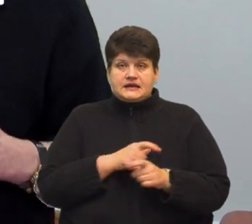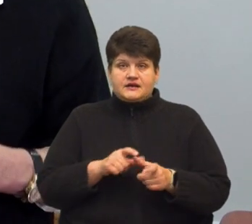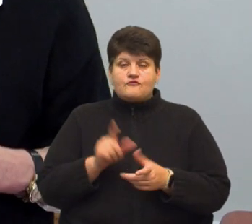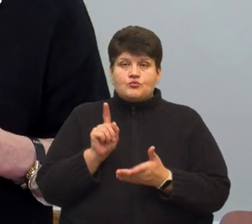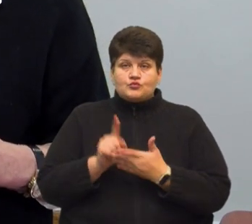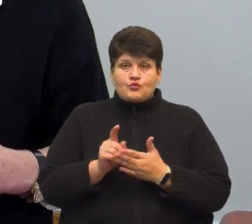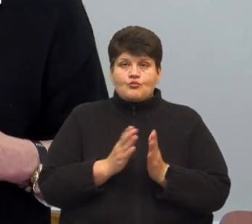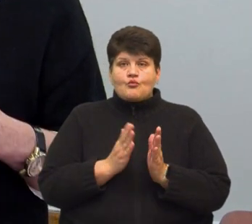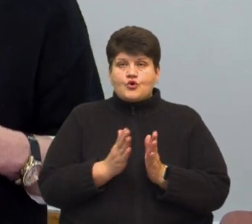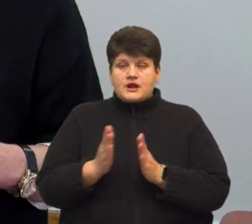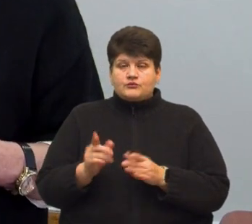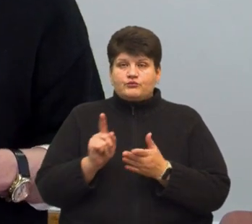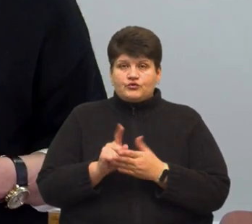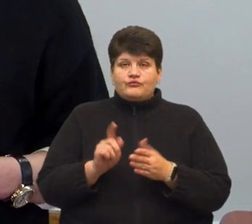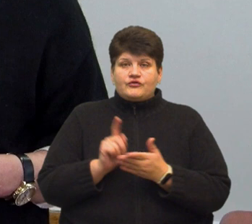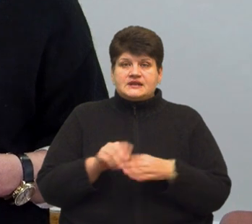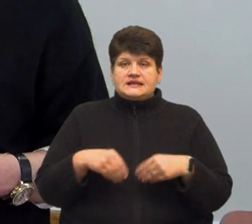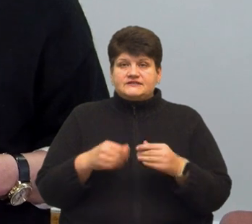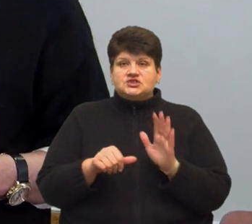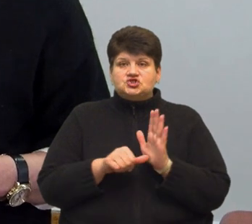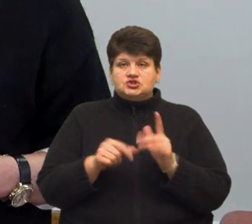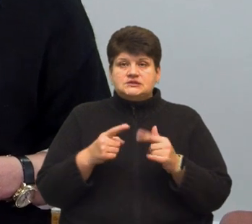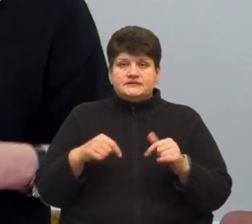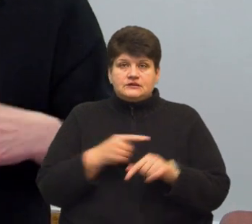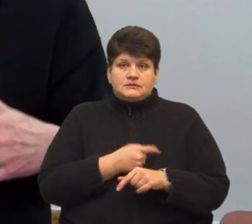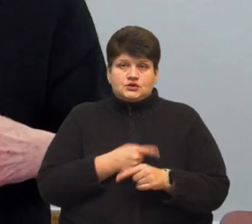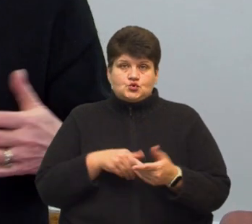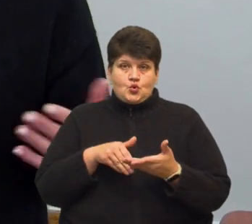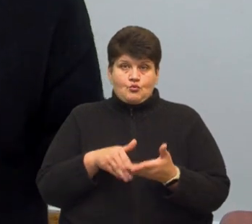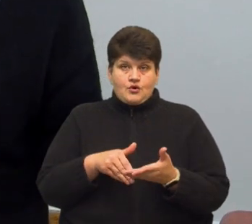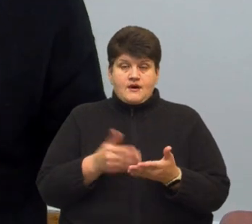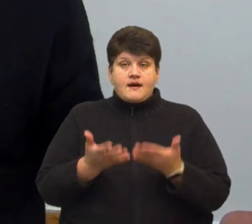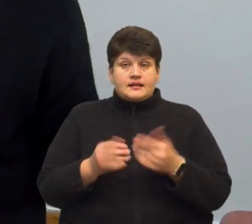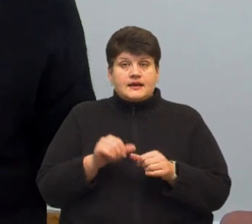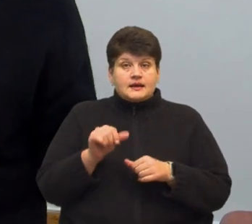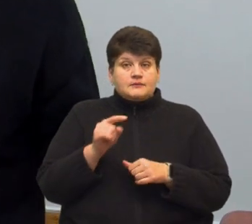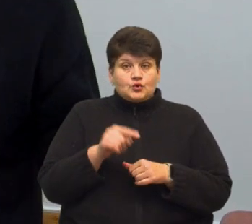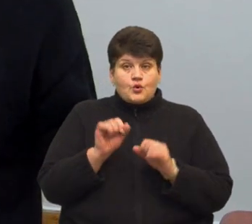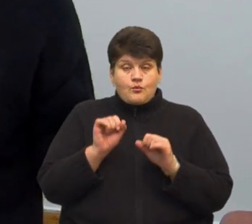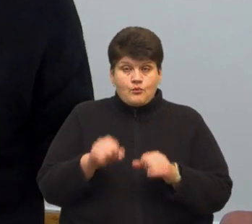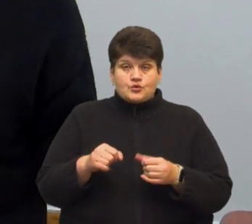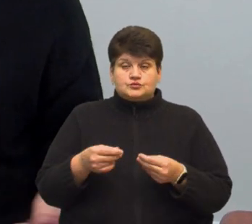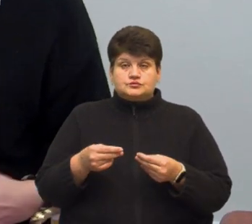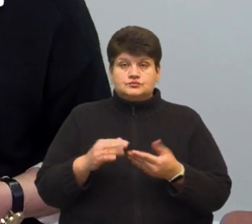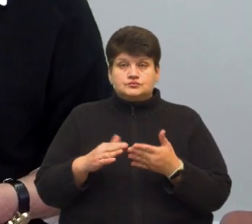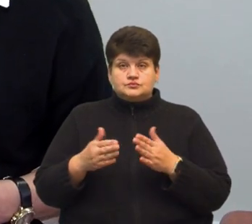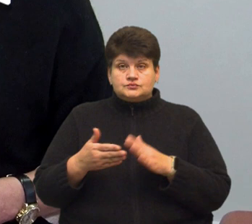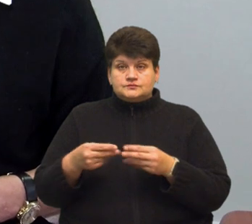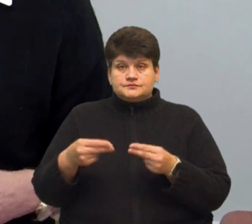порядку повинні надавати 6 видів медичної допомоги. Але крім того, вони можуть контрактуватися і на